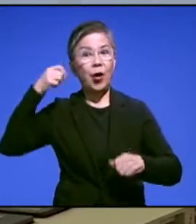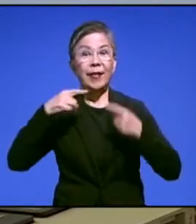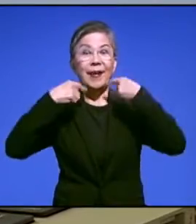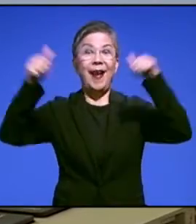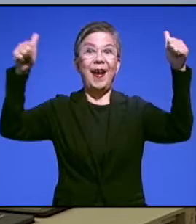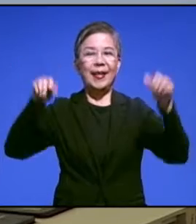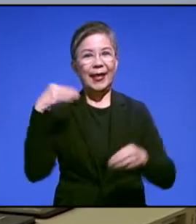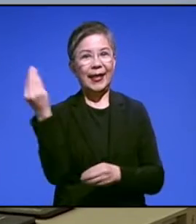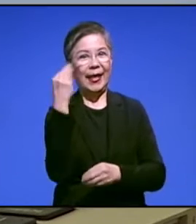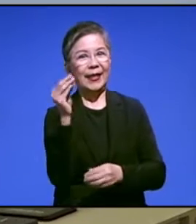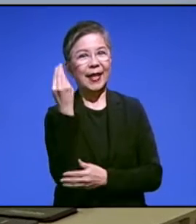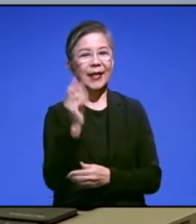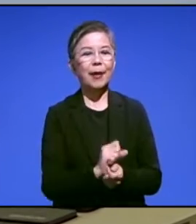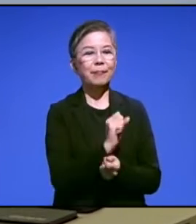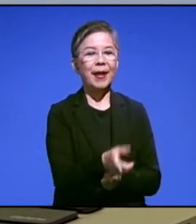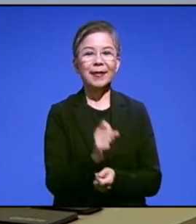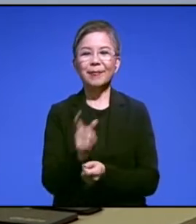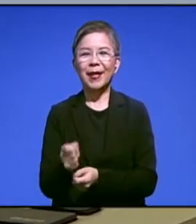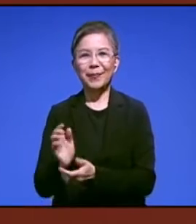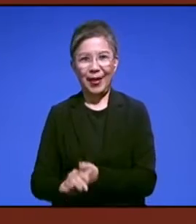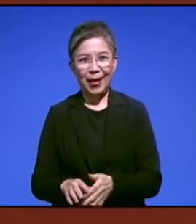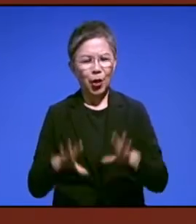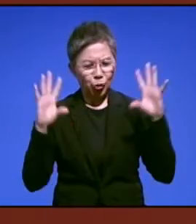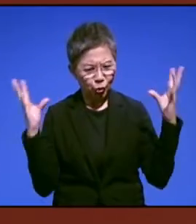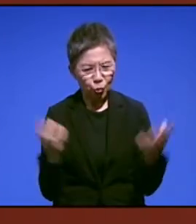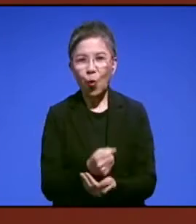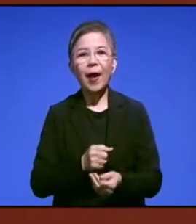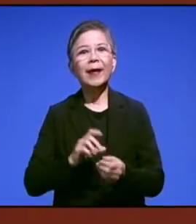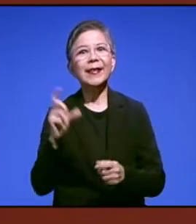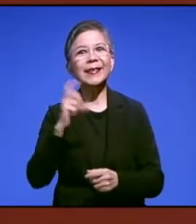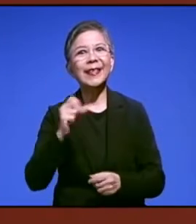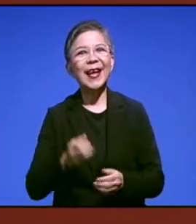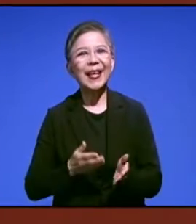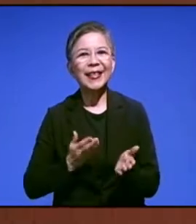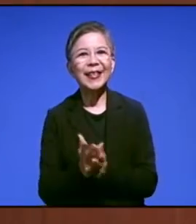keliling Jakarta dan belanja, dan semuanya dilakukan secara virtual.